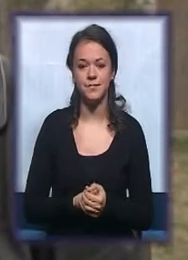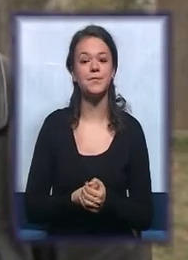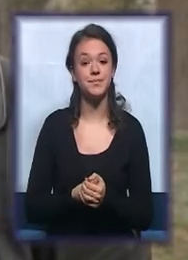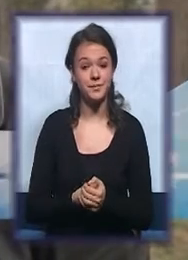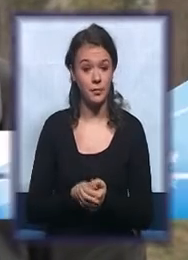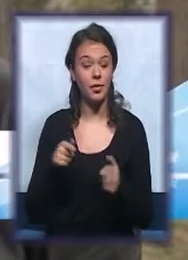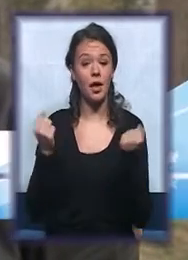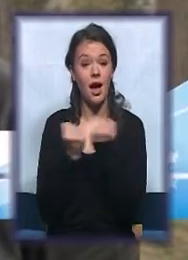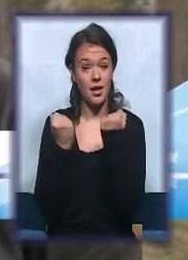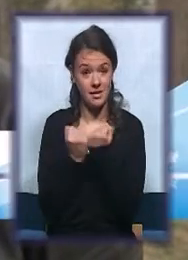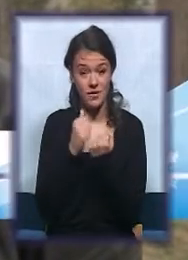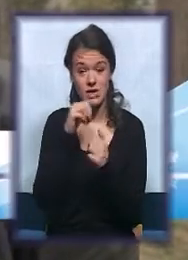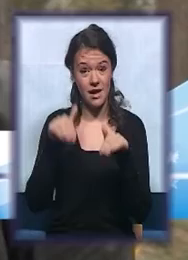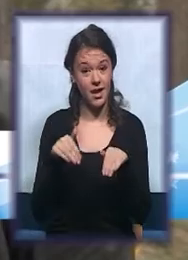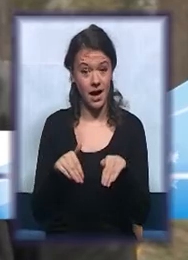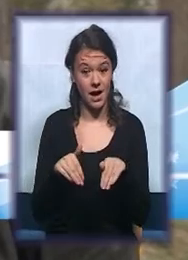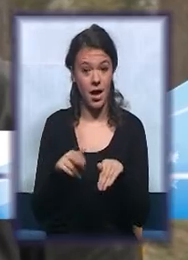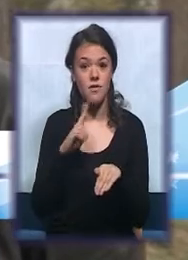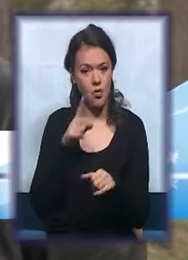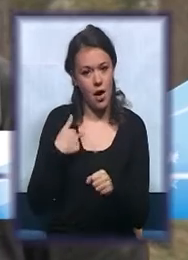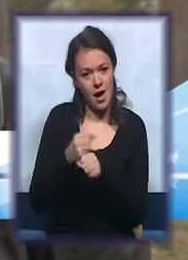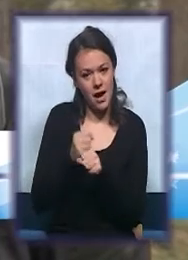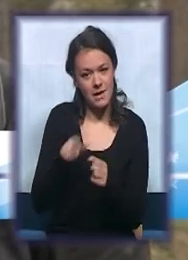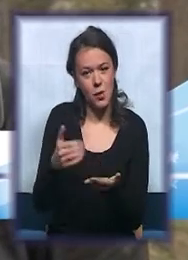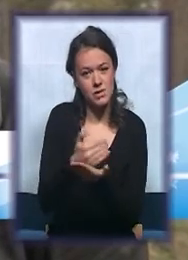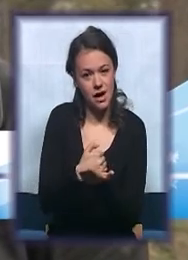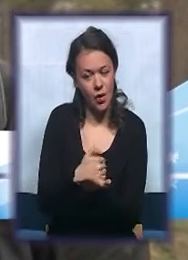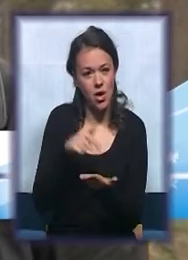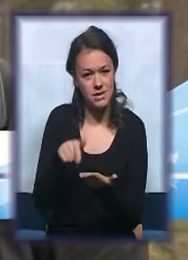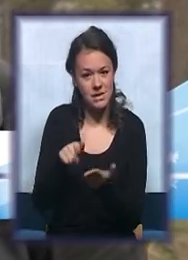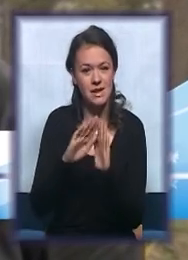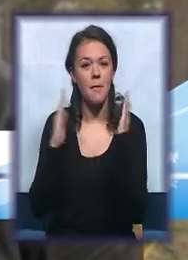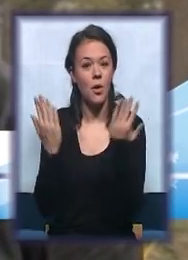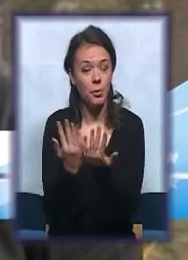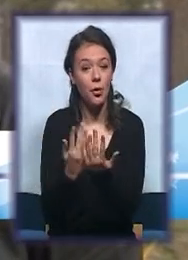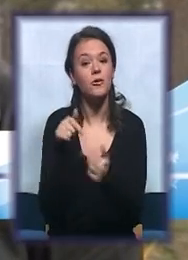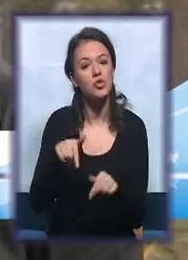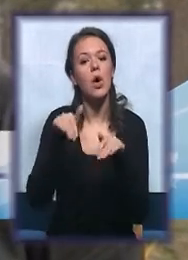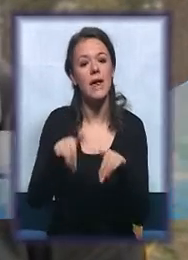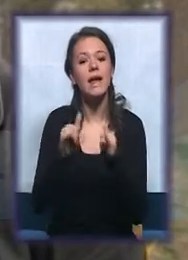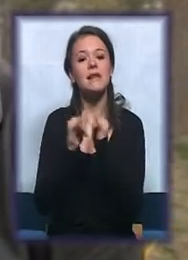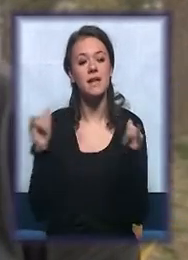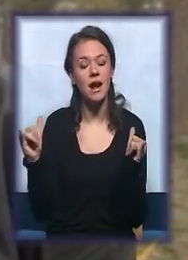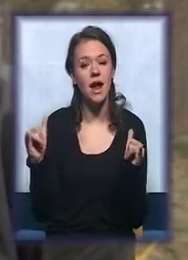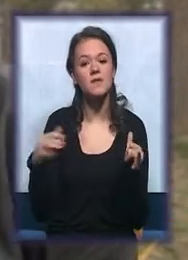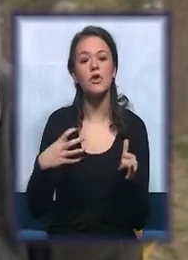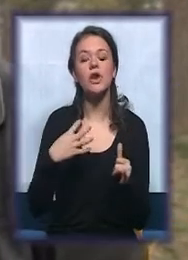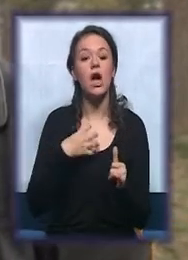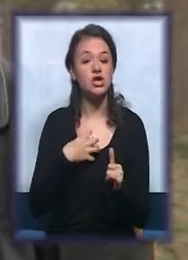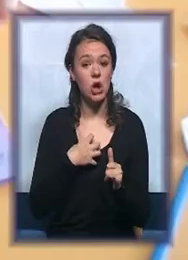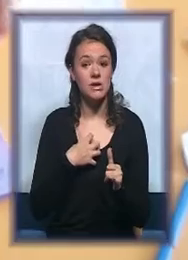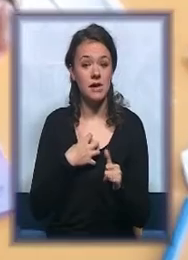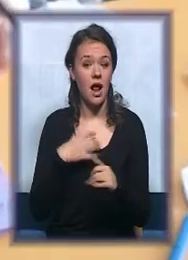Aktivnosti i igre koje radimo sa korisnicama u boravku jesu igre za razvoj socijalnih veština.